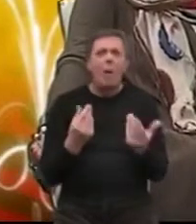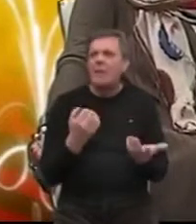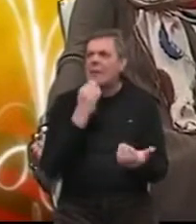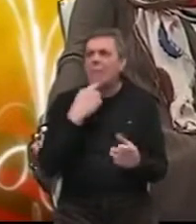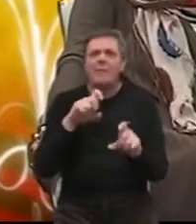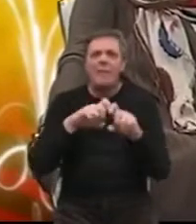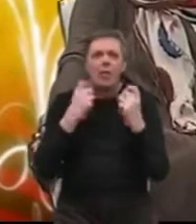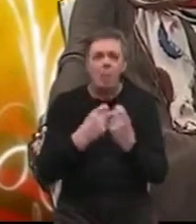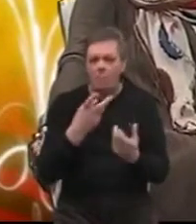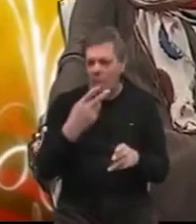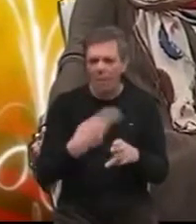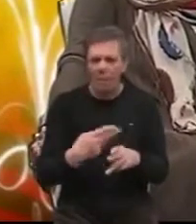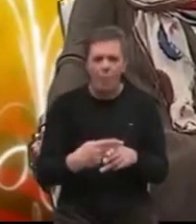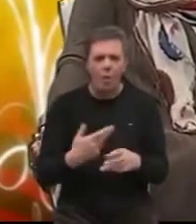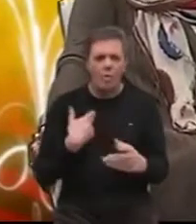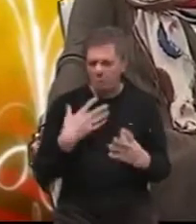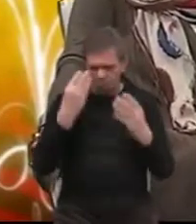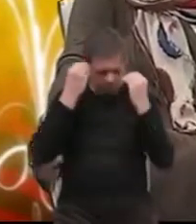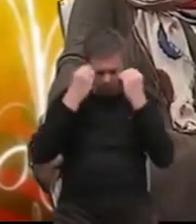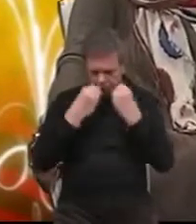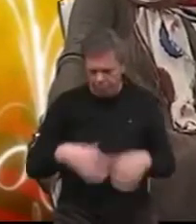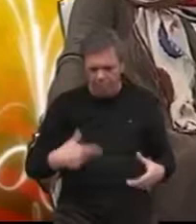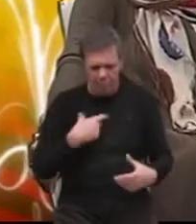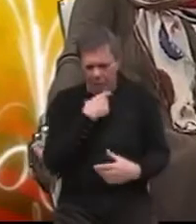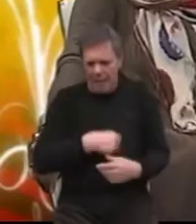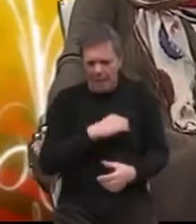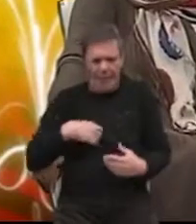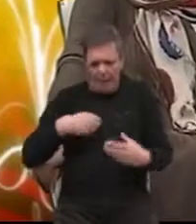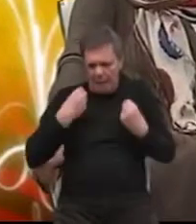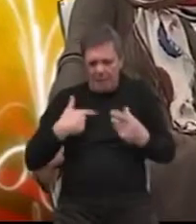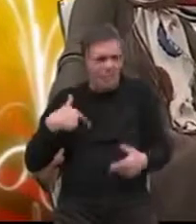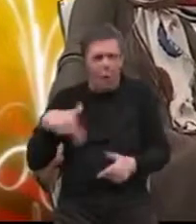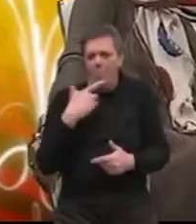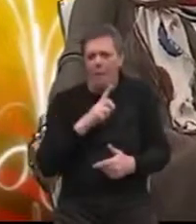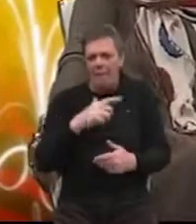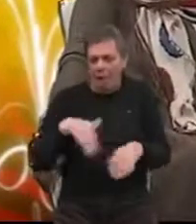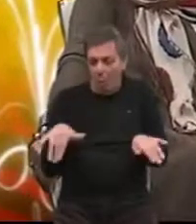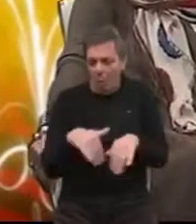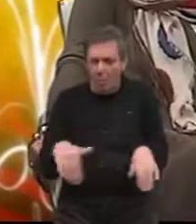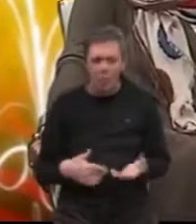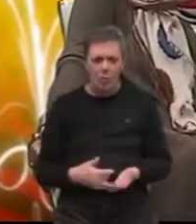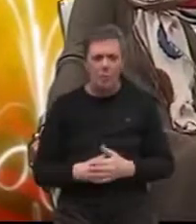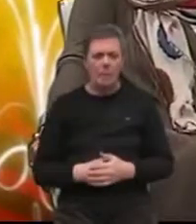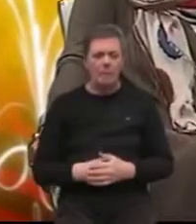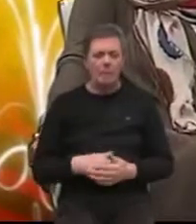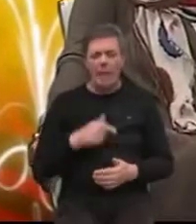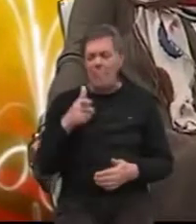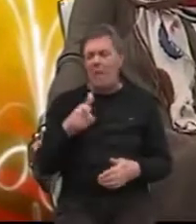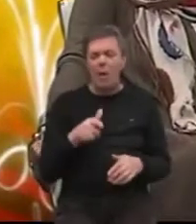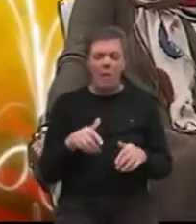privatni dom. Ova njegova bolest me je totalno iscrpila. Mi smo oba dva umirovljenici, tim više što ne kažem da je